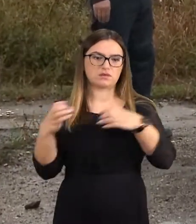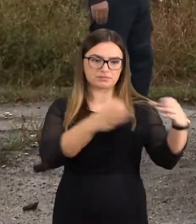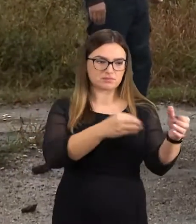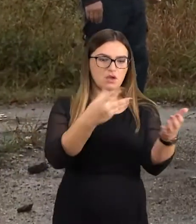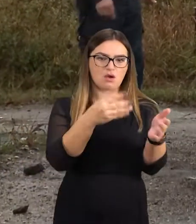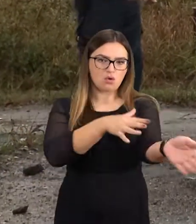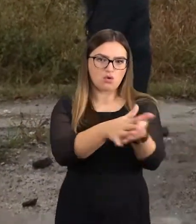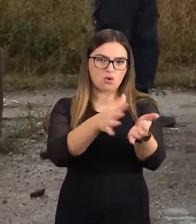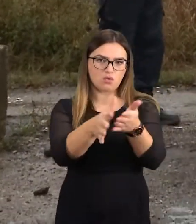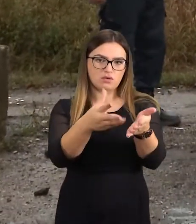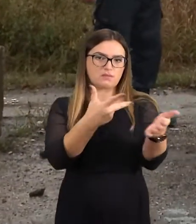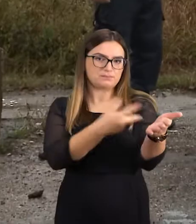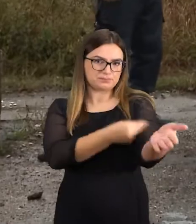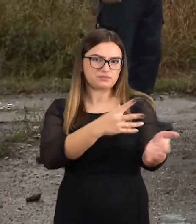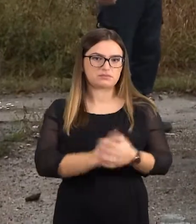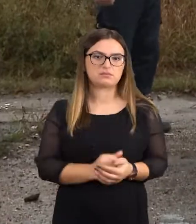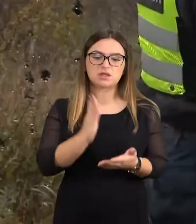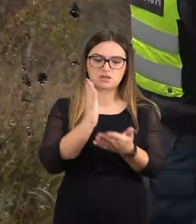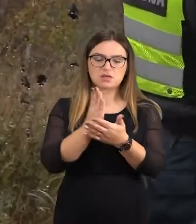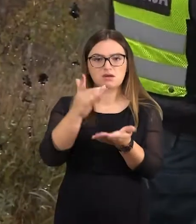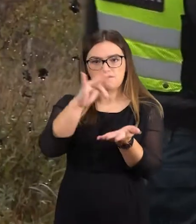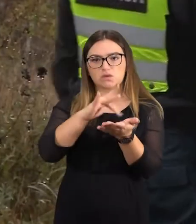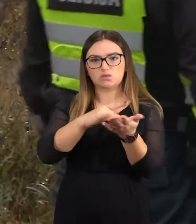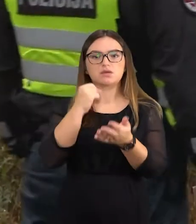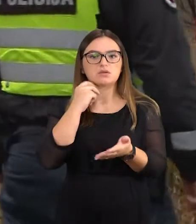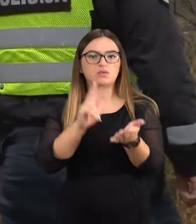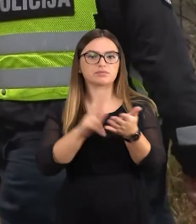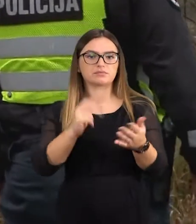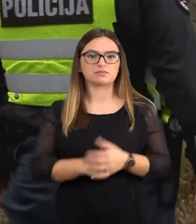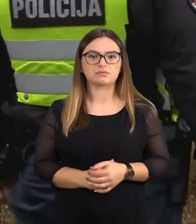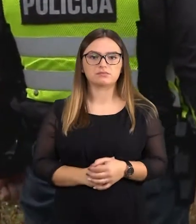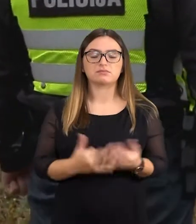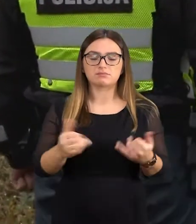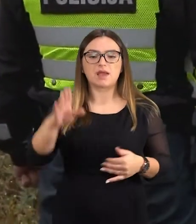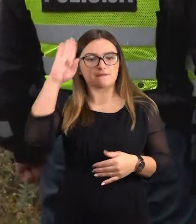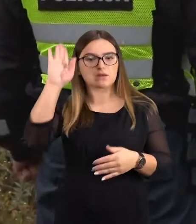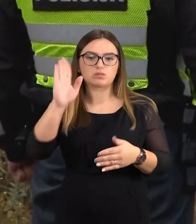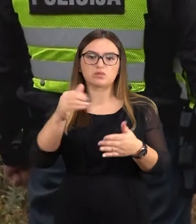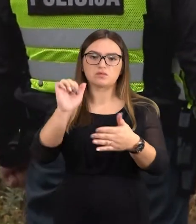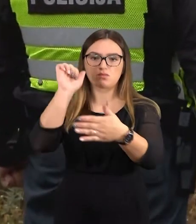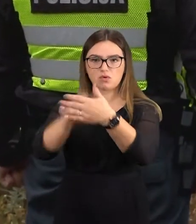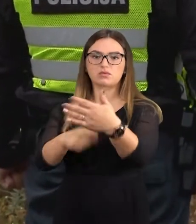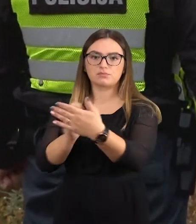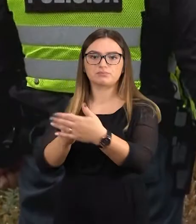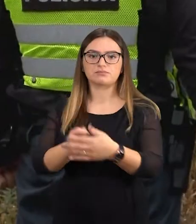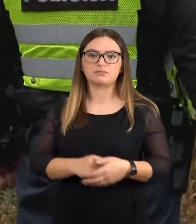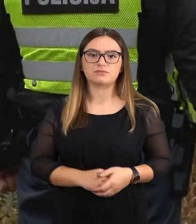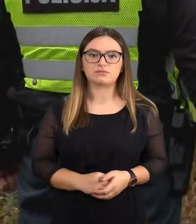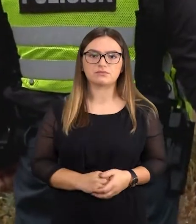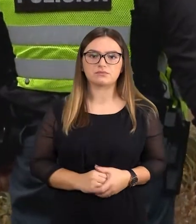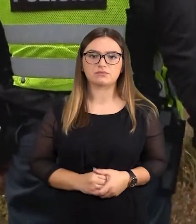Provojo paimti, nes virš jo viena su pusė promenės. Vyriškiui teks atsakyti už vairavimą iš gėrus.